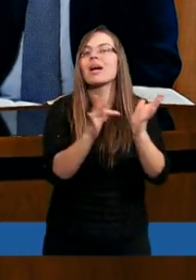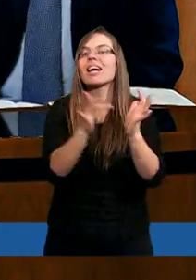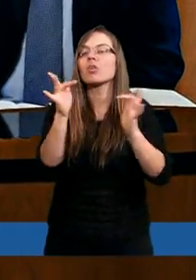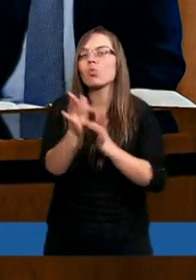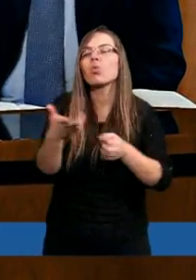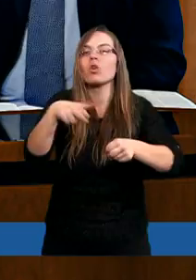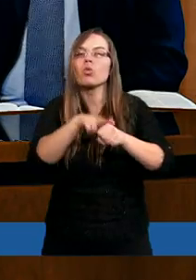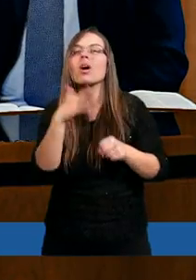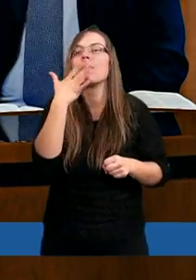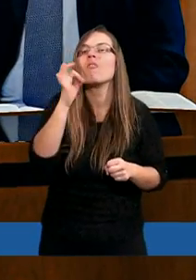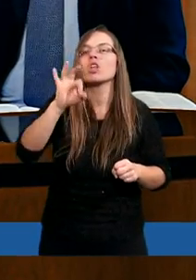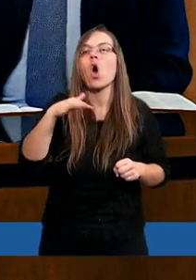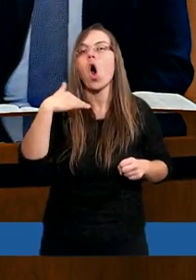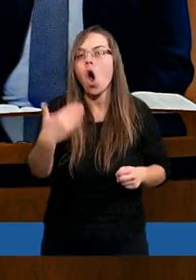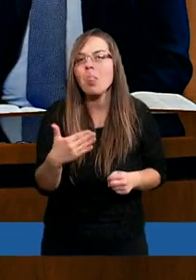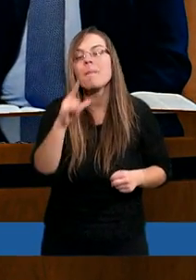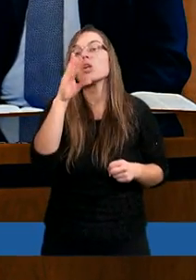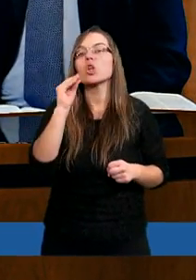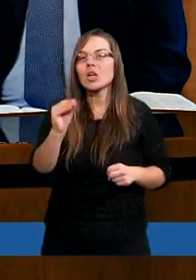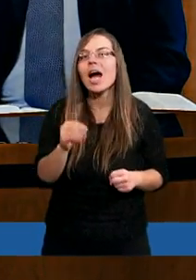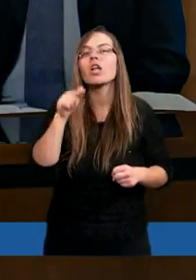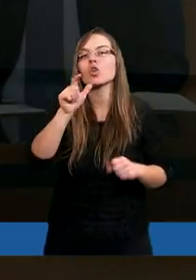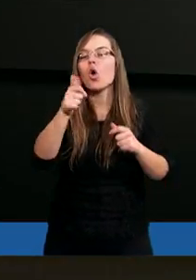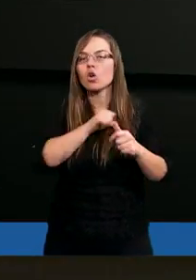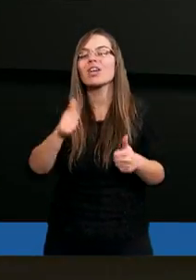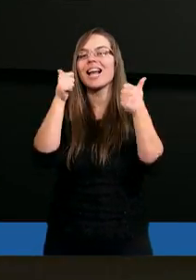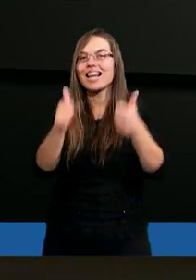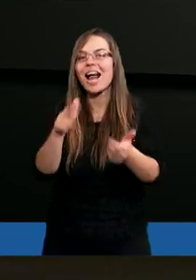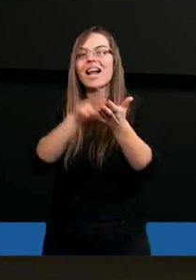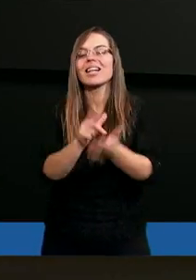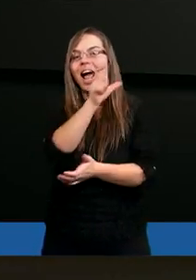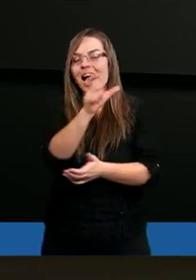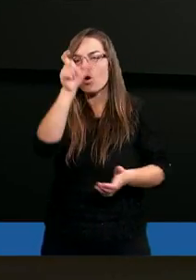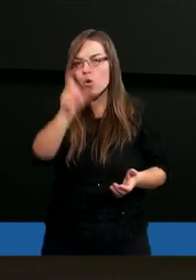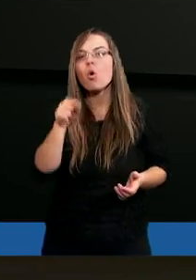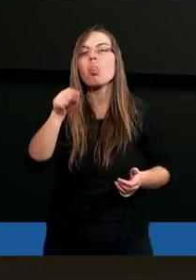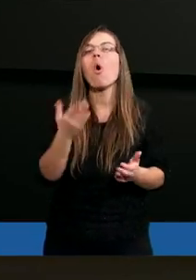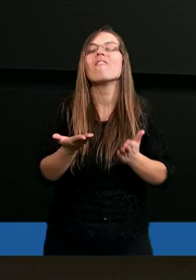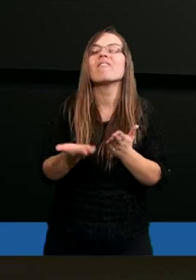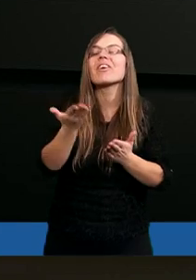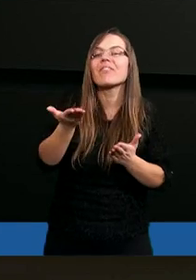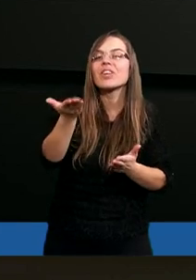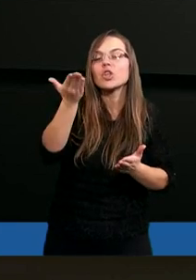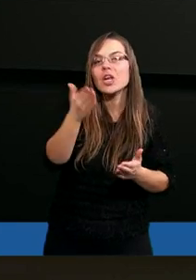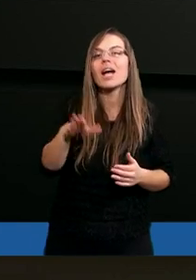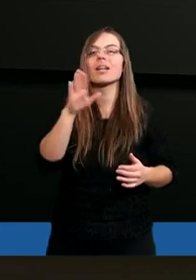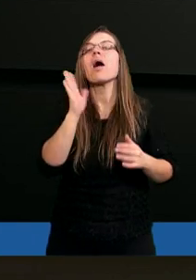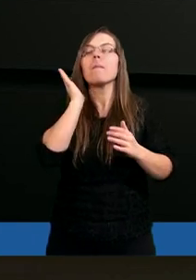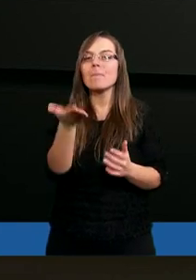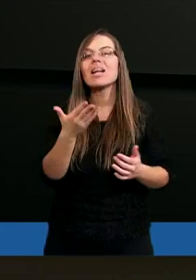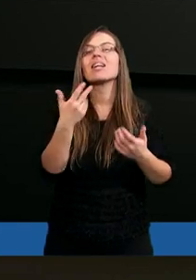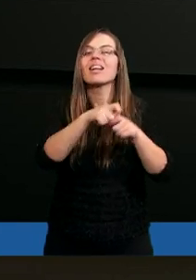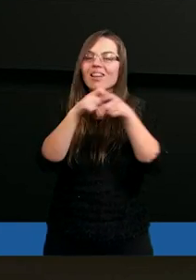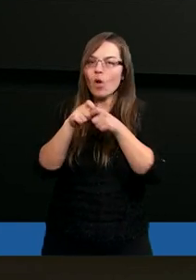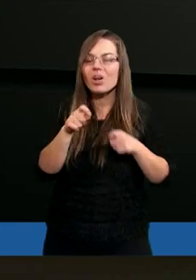Chrystusa, który mówi o tym, że to, co się stanie na Golgocie, to Jego wywyższenie będzie związane